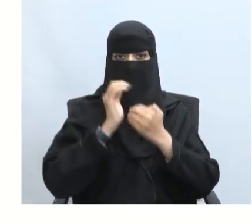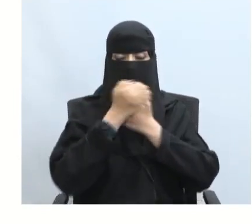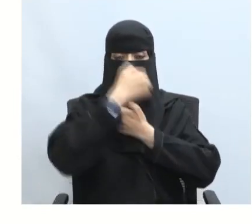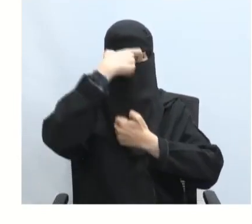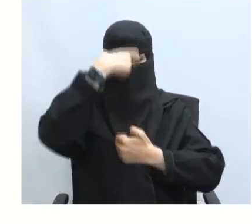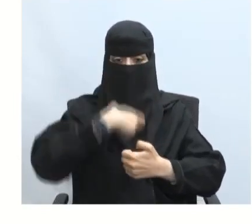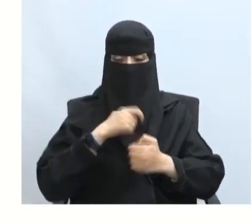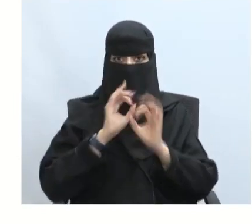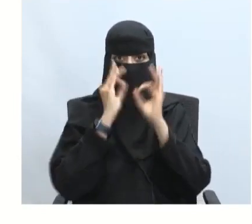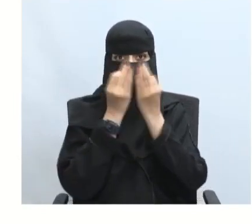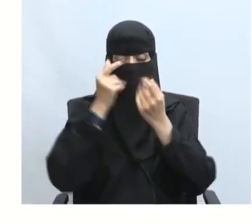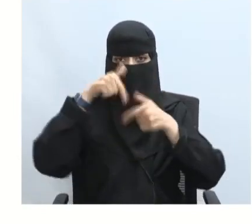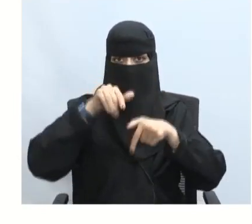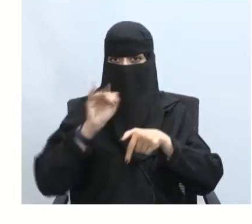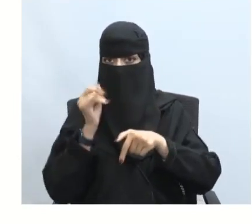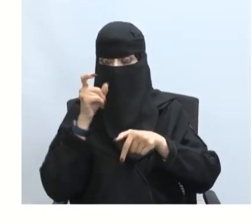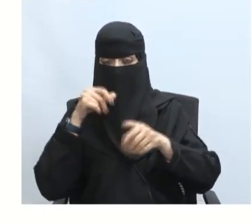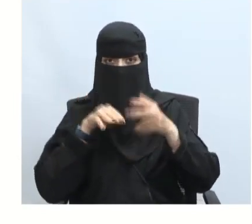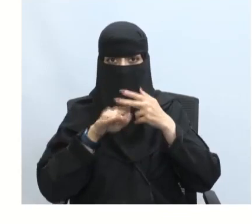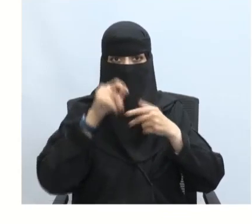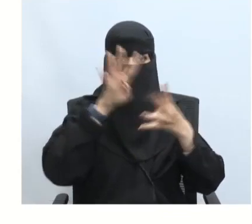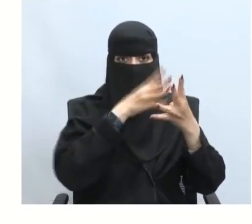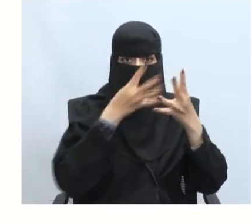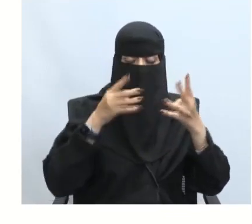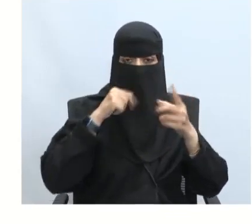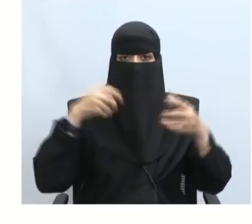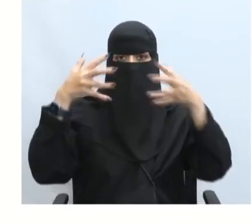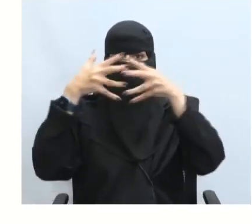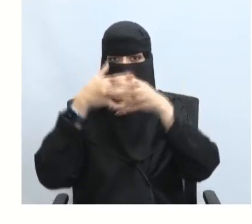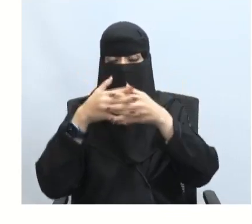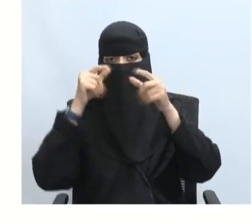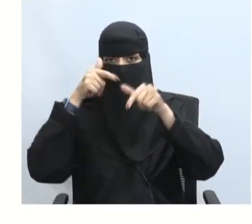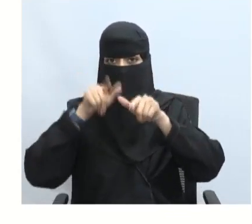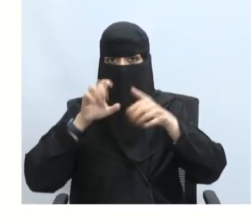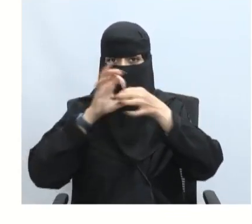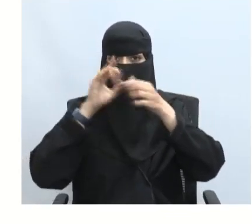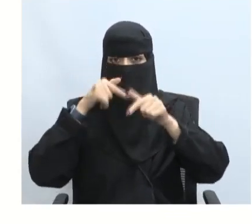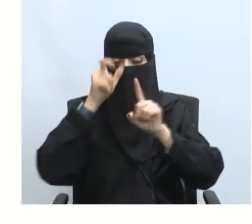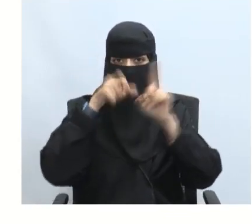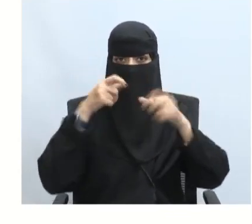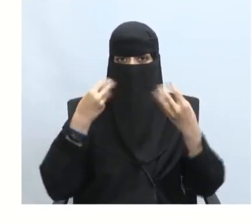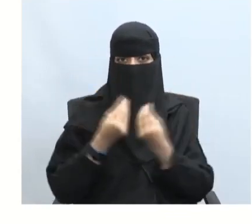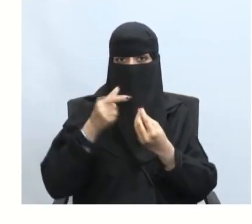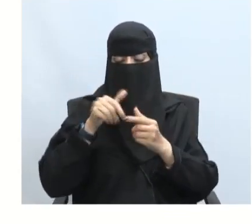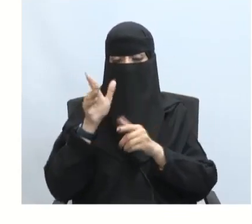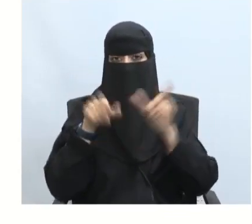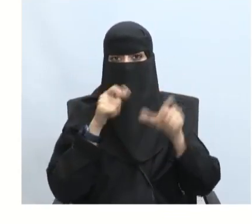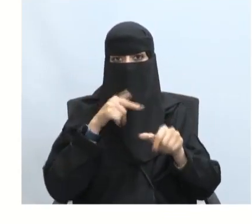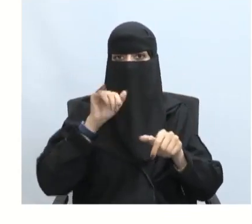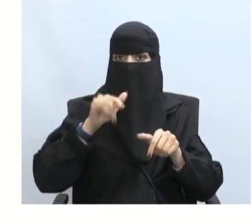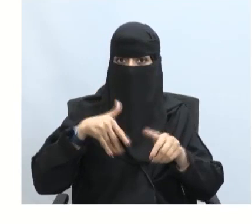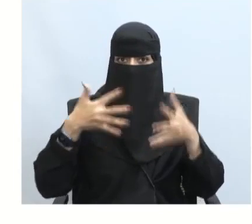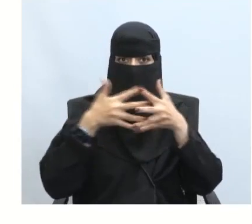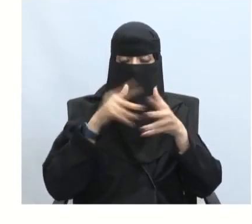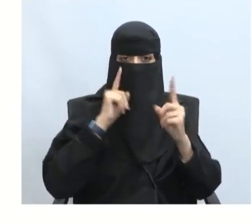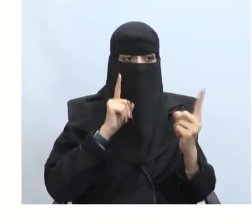والاجتماعية من خلال شبكة العلاقات التي نمتلكها مع الآخرين ومن خلال